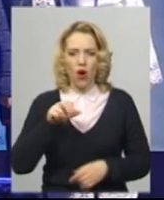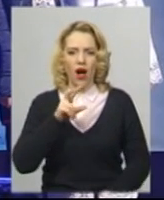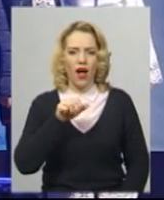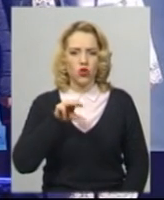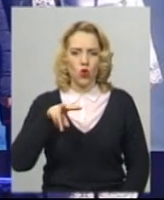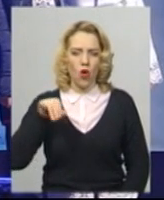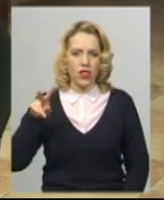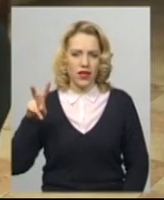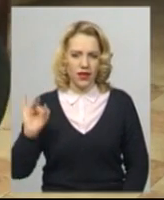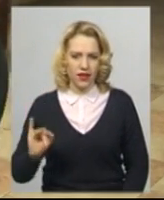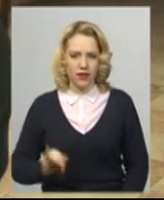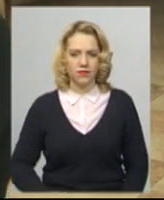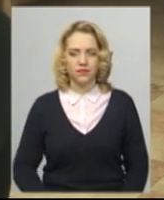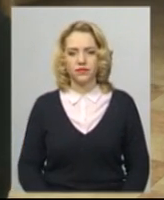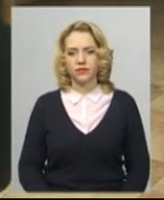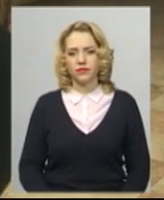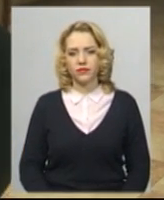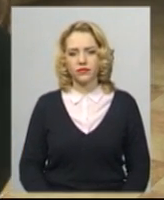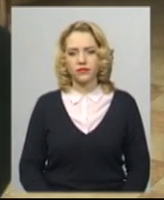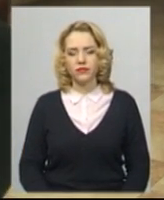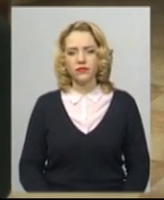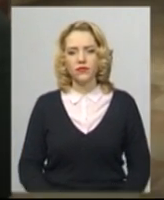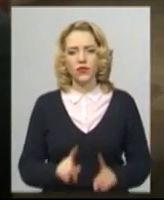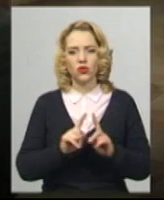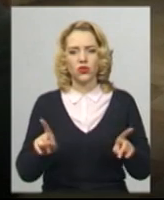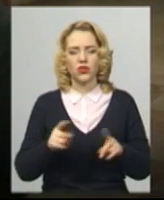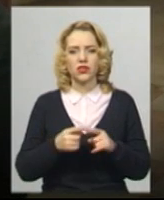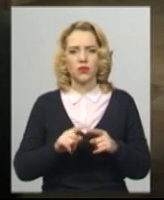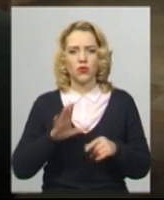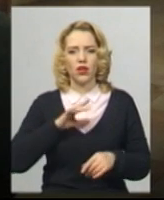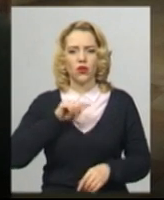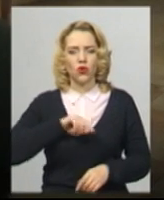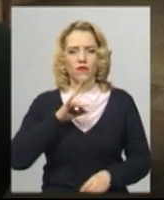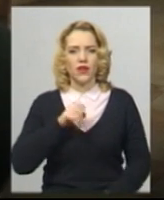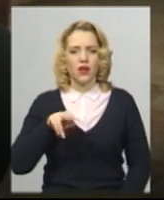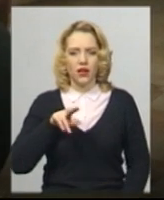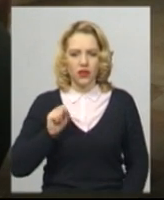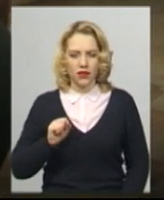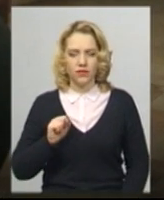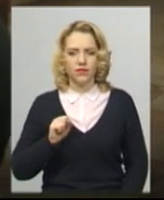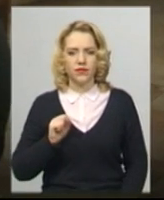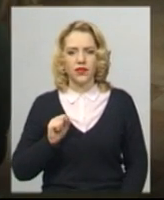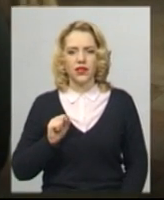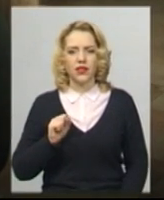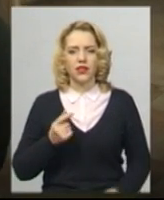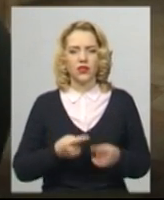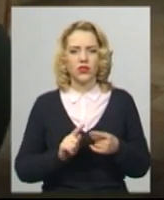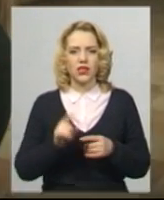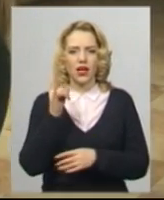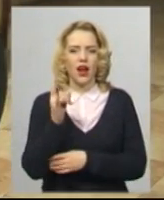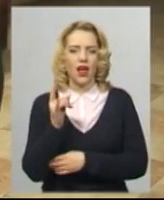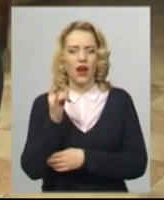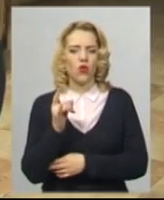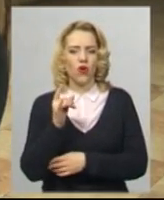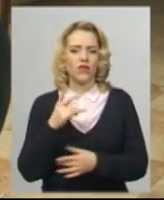організаторів дійства Юлія Мусієнко. Родзинкою це була Духовна рада і саме оцей ляльковий театр,